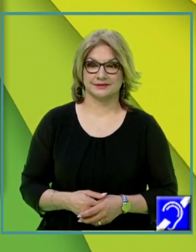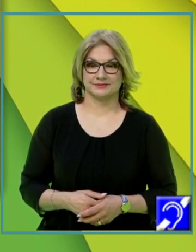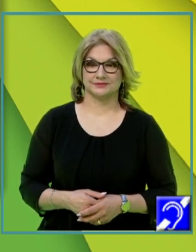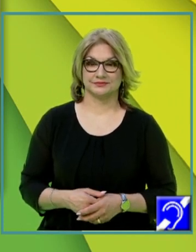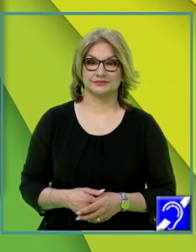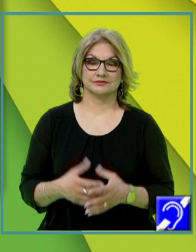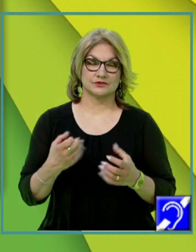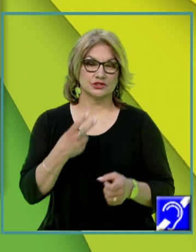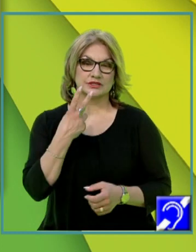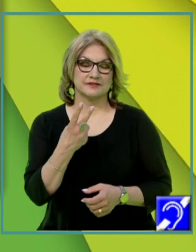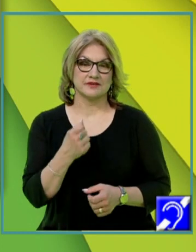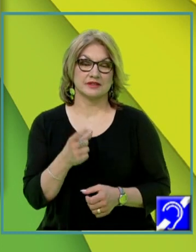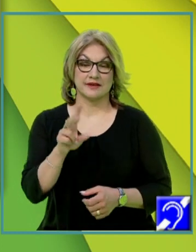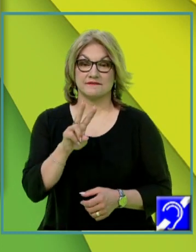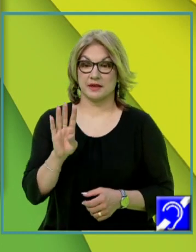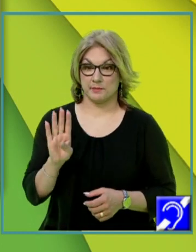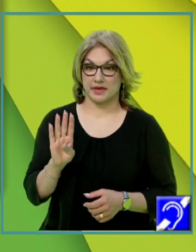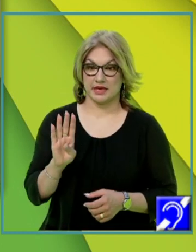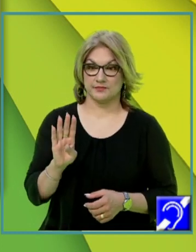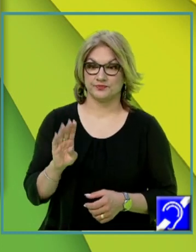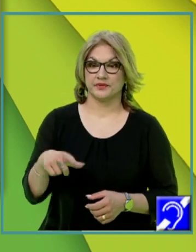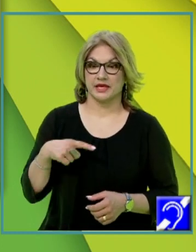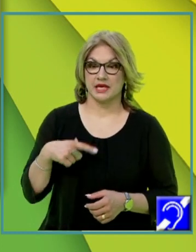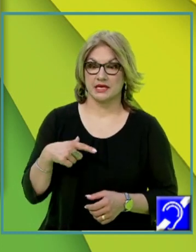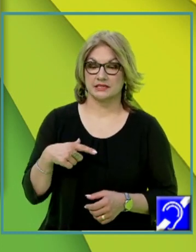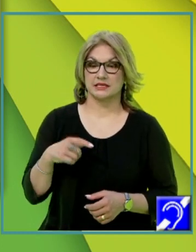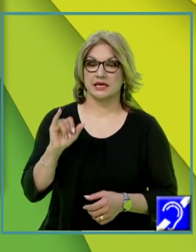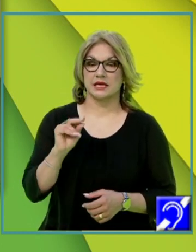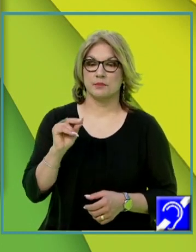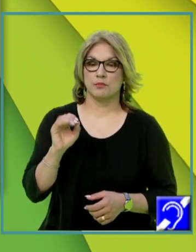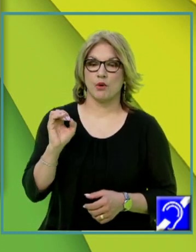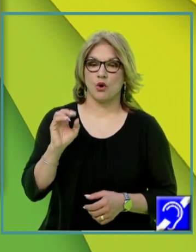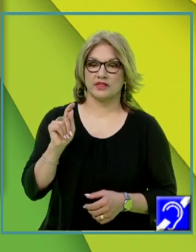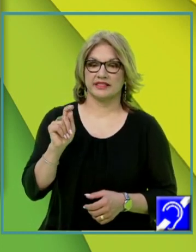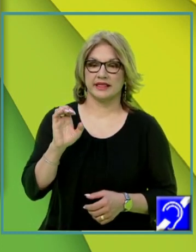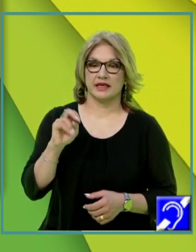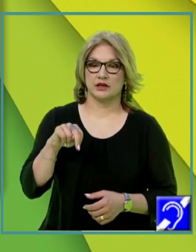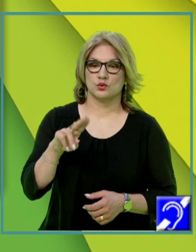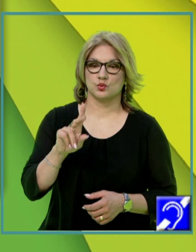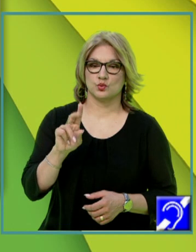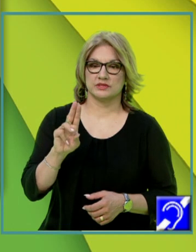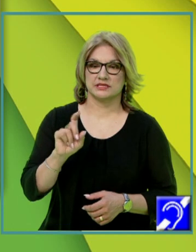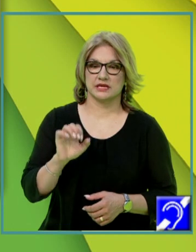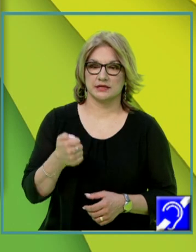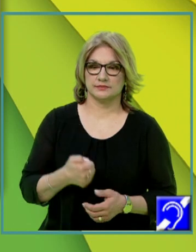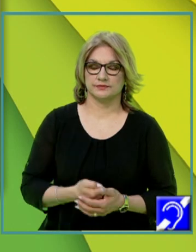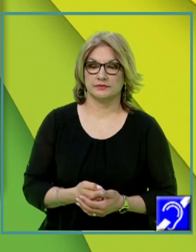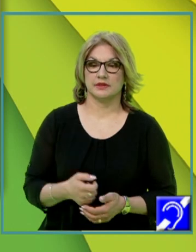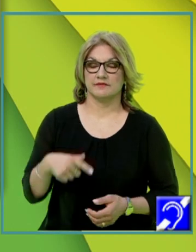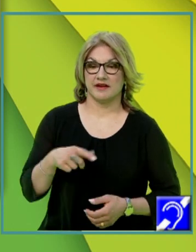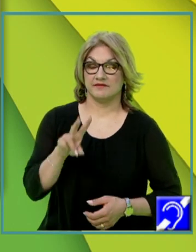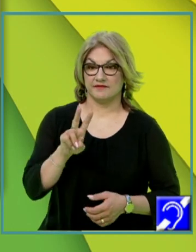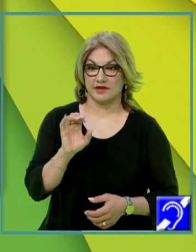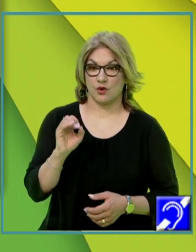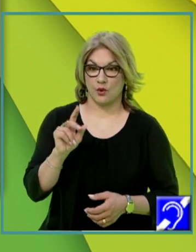Și ce să zizăm? Că VB este ipotenuză. Deci, înseamnă că VB pătrat o să fie VO pătrat